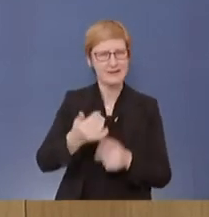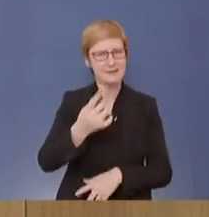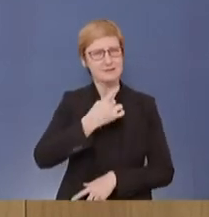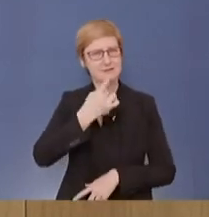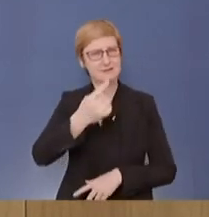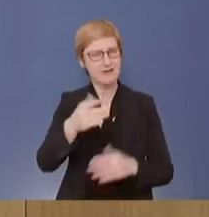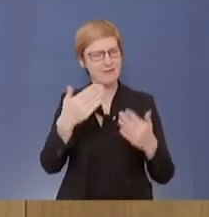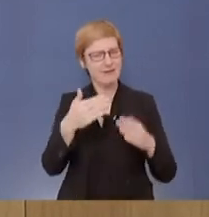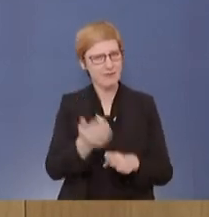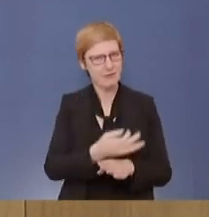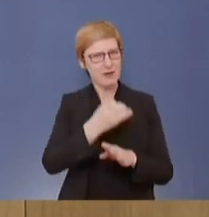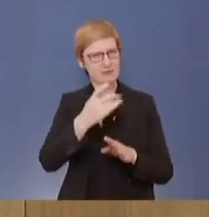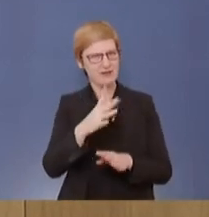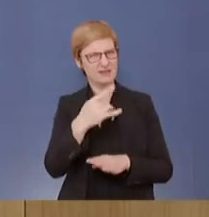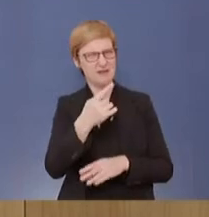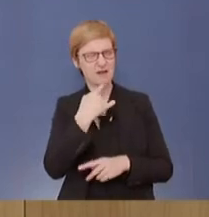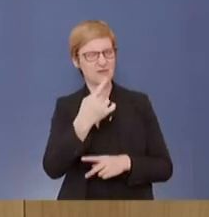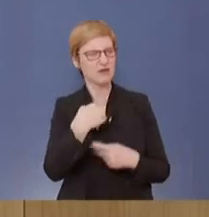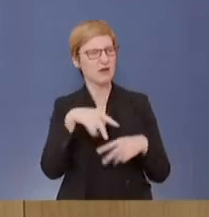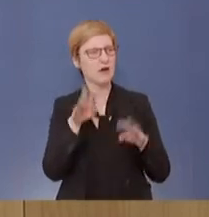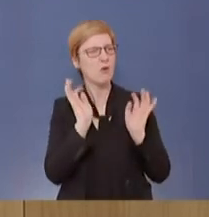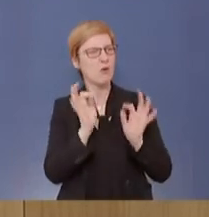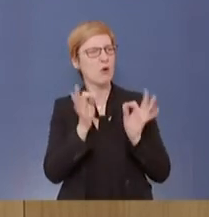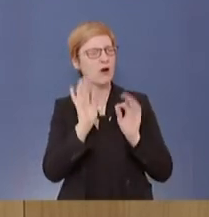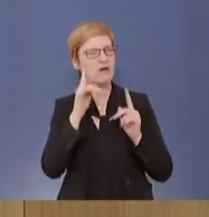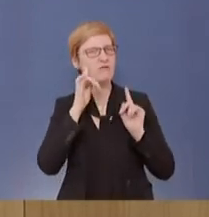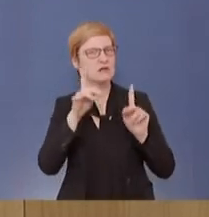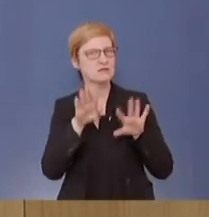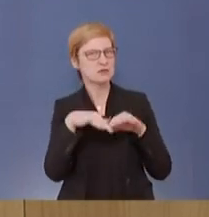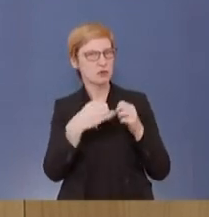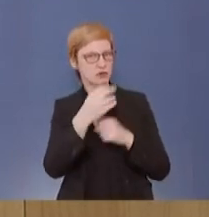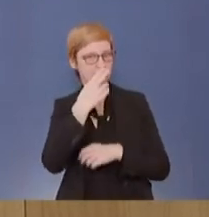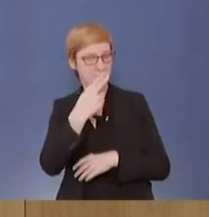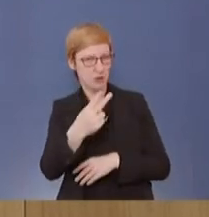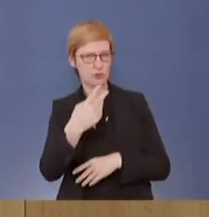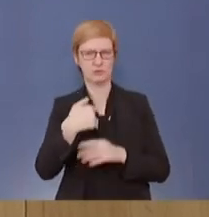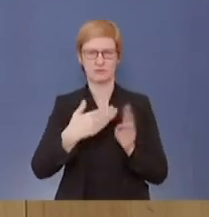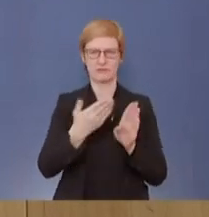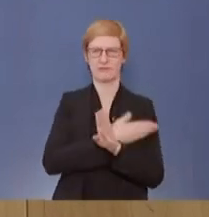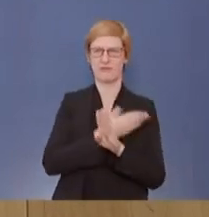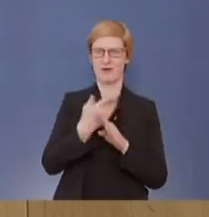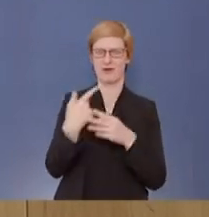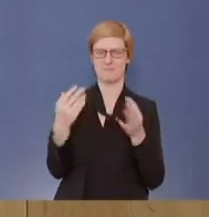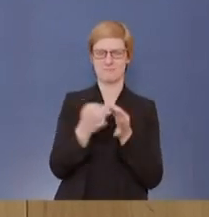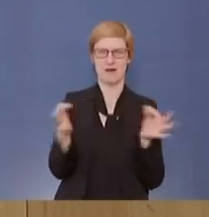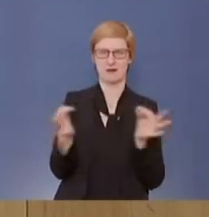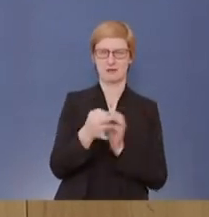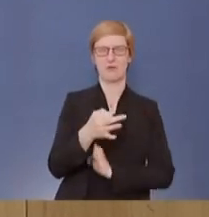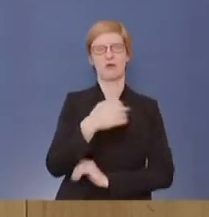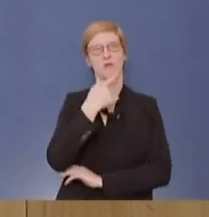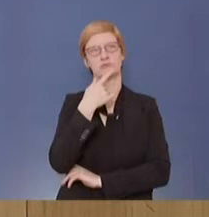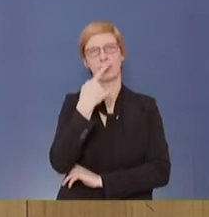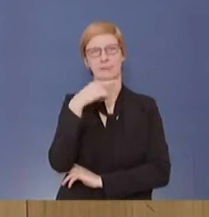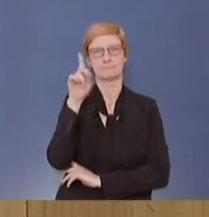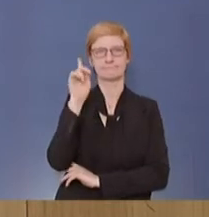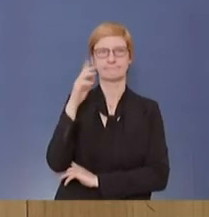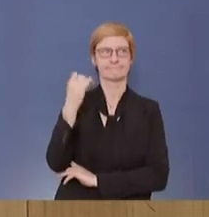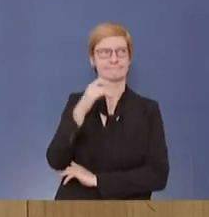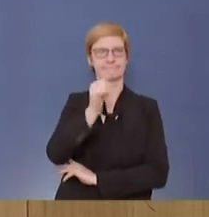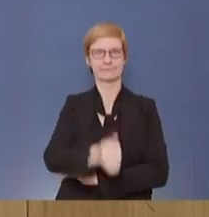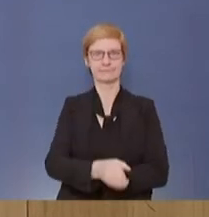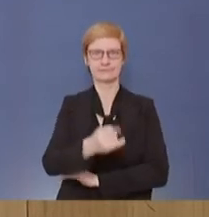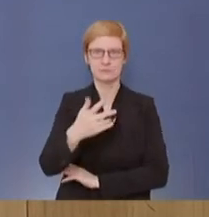stehen. Ist man dann sozusagen auf Verdacht vorgegangen? Oder wenn man kein präzises Bild hat, wie begründet man dann solche